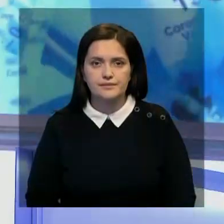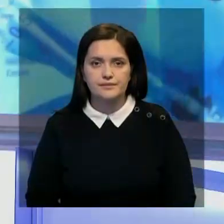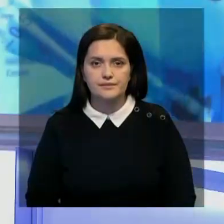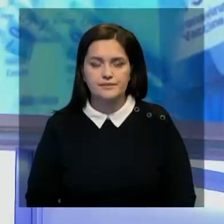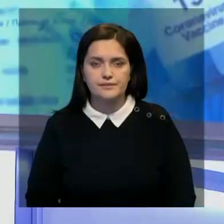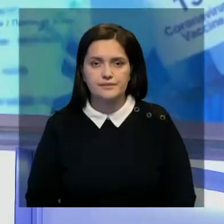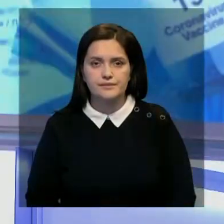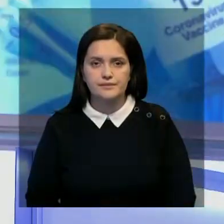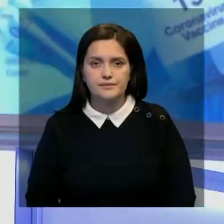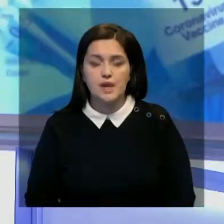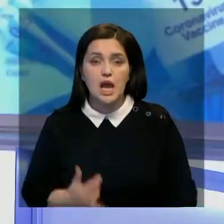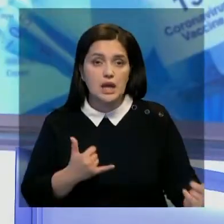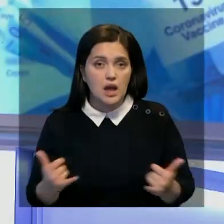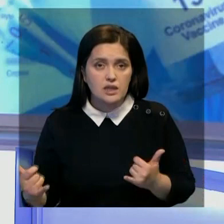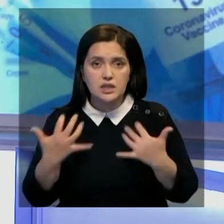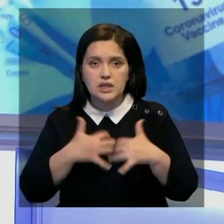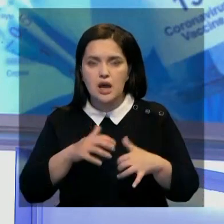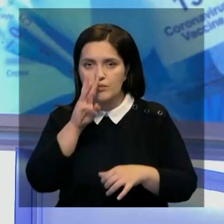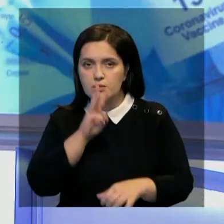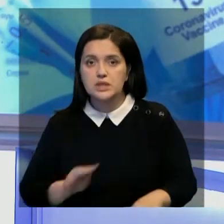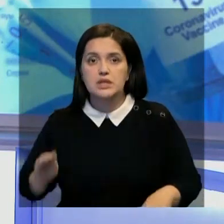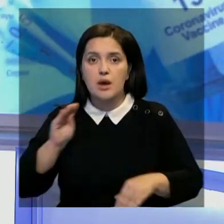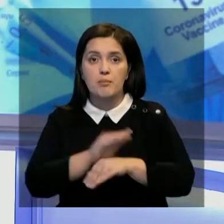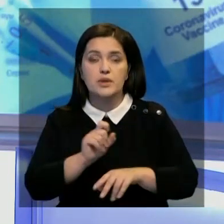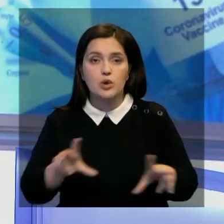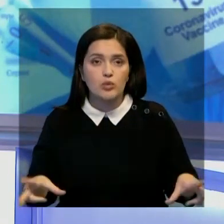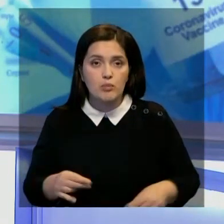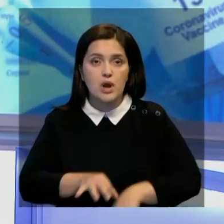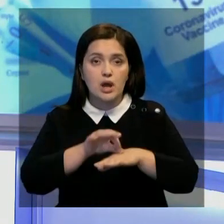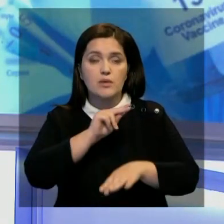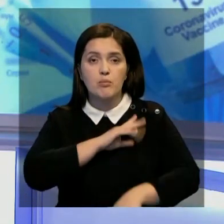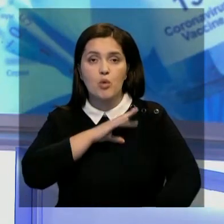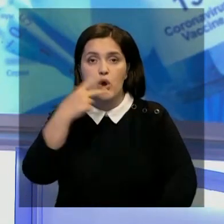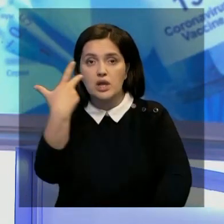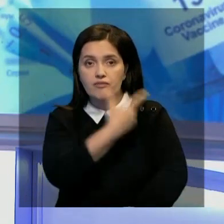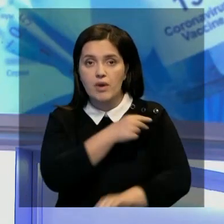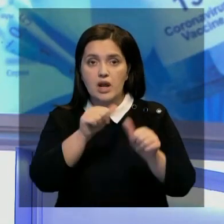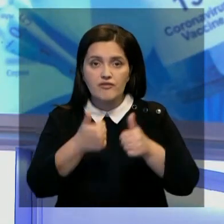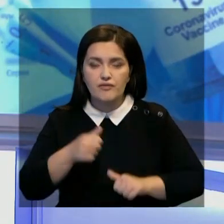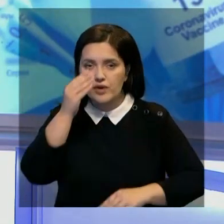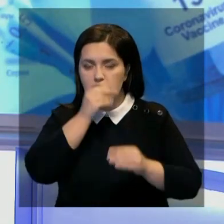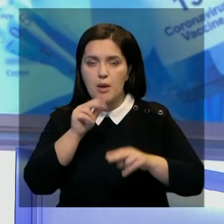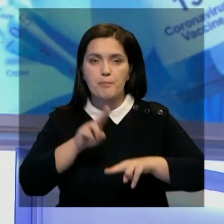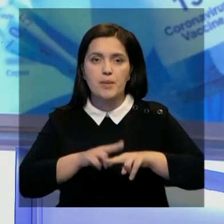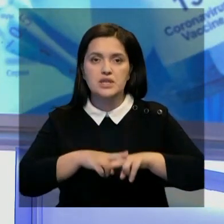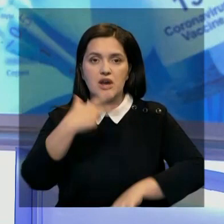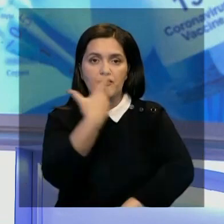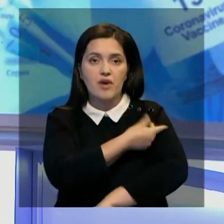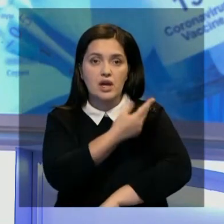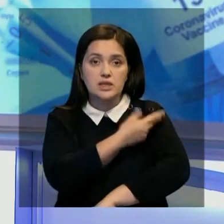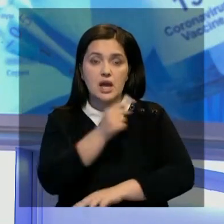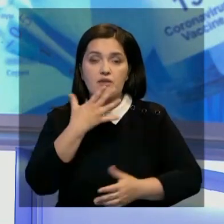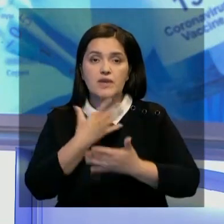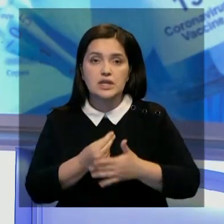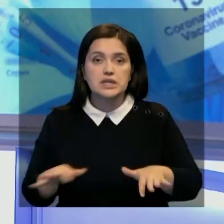Ради статистики и надбавки к зарплате за успешно проведенную работу по иммунизации оформлялись фиктивные паспорта вакцинации.